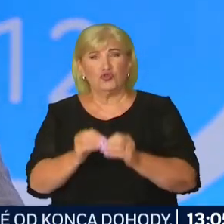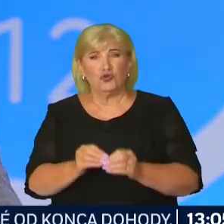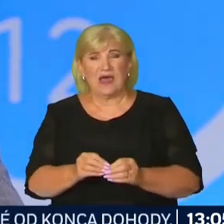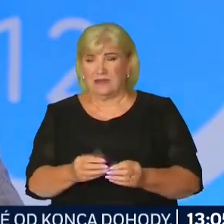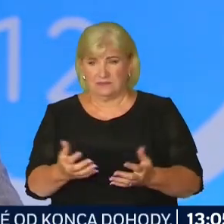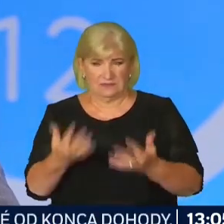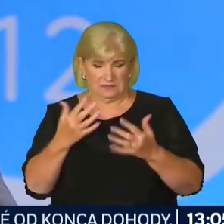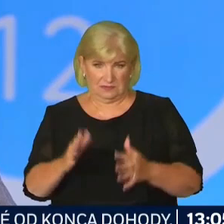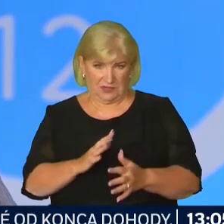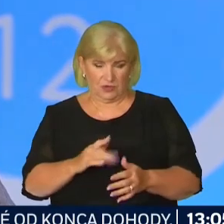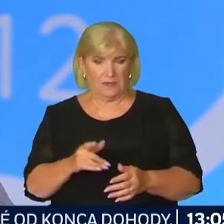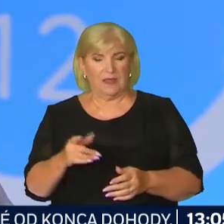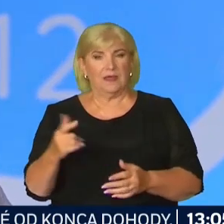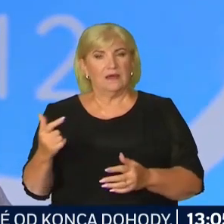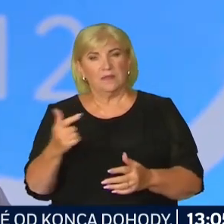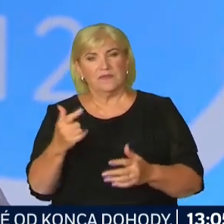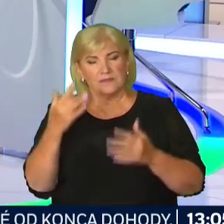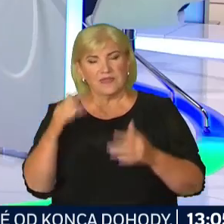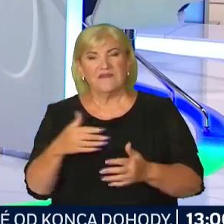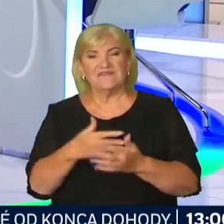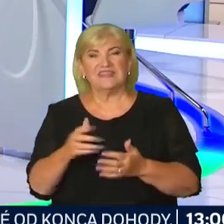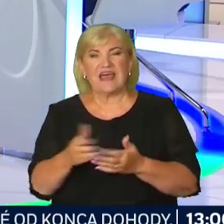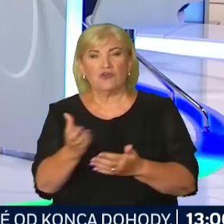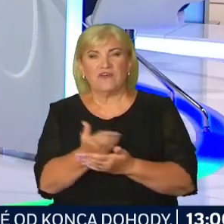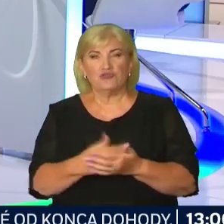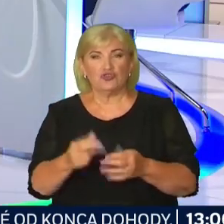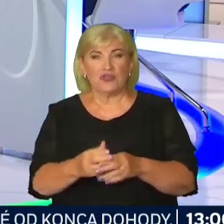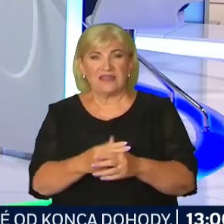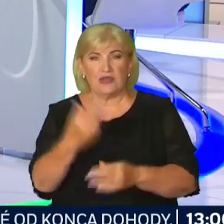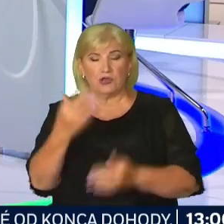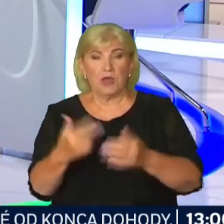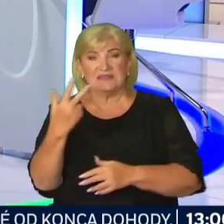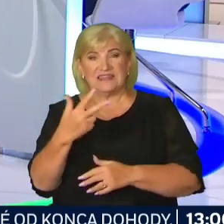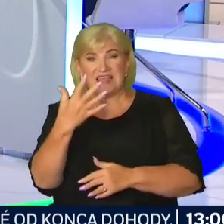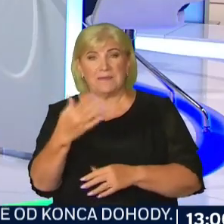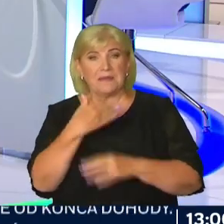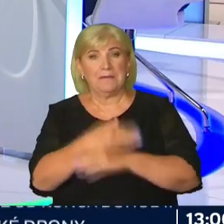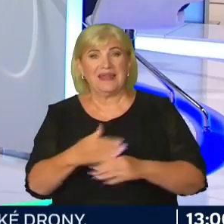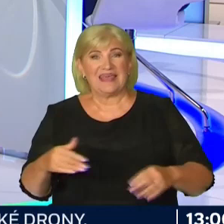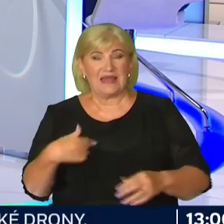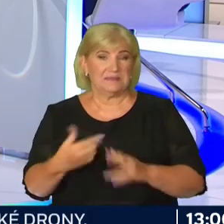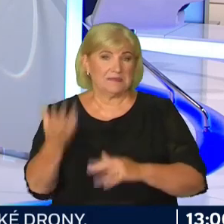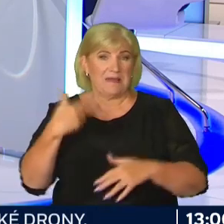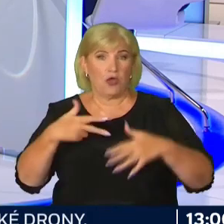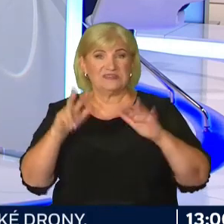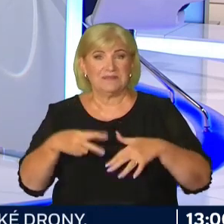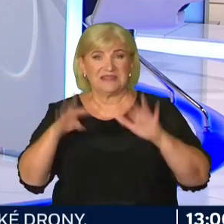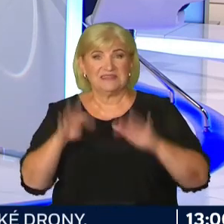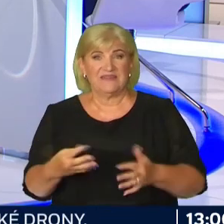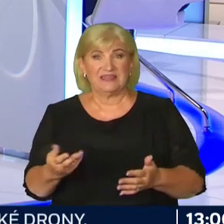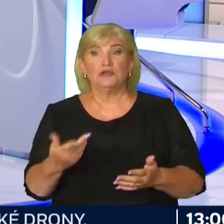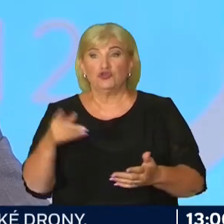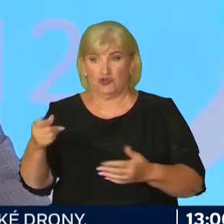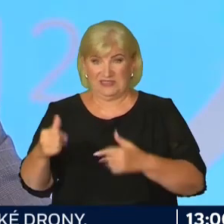to je strašné. Pán redaktor, pán Sulík, vydávková časť štátneho rozpočtu je 35 miliárd eur. My sme mali 18, 19. Čo ste zožerali tie